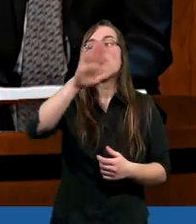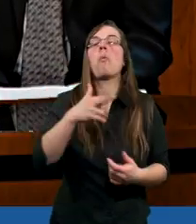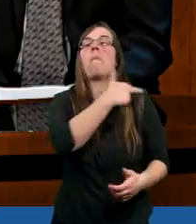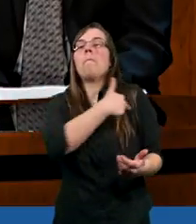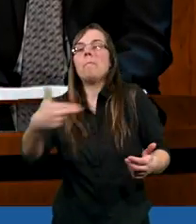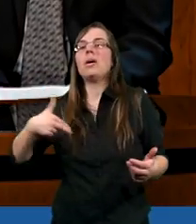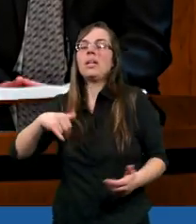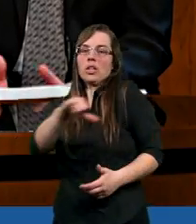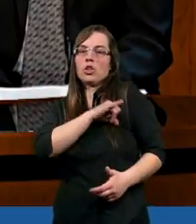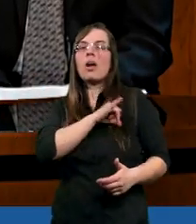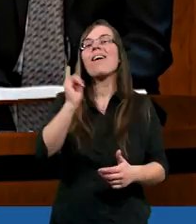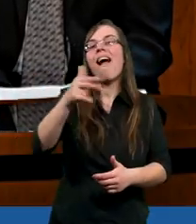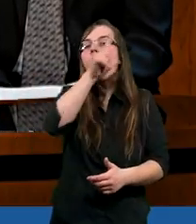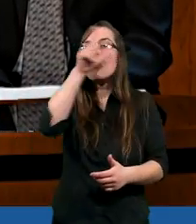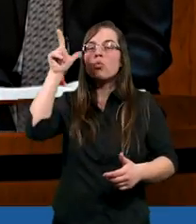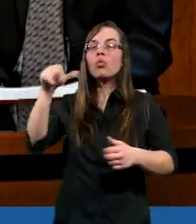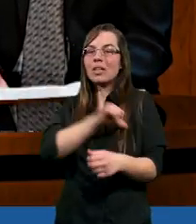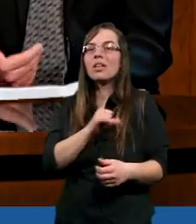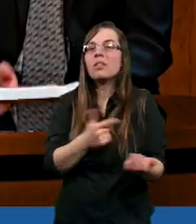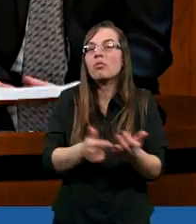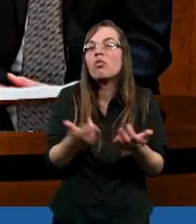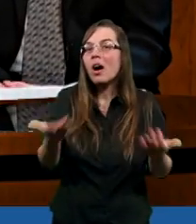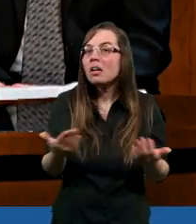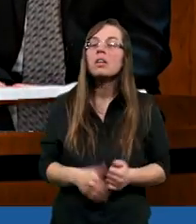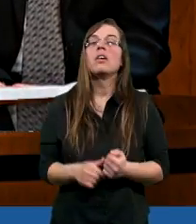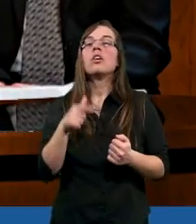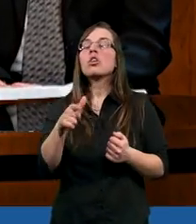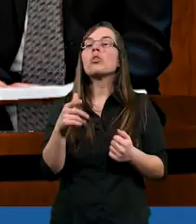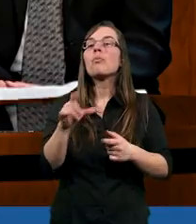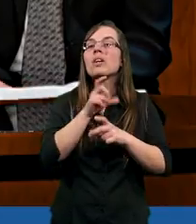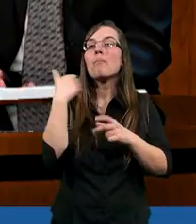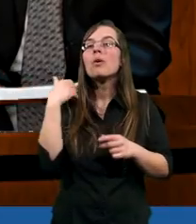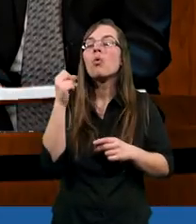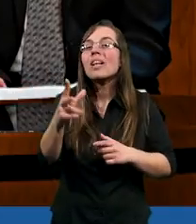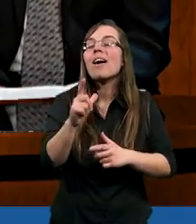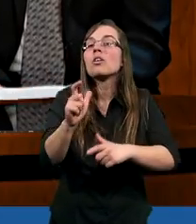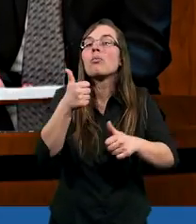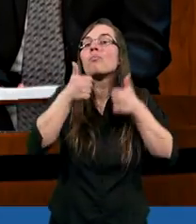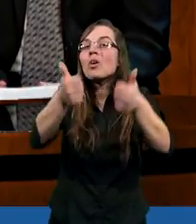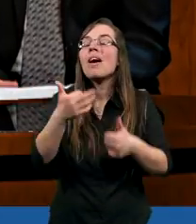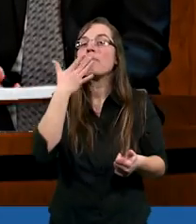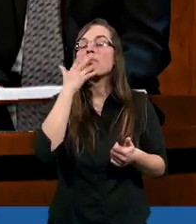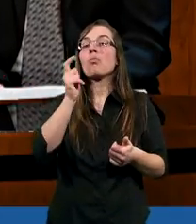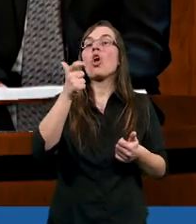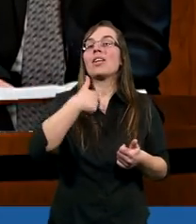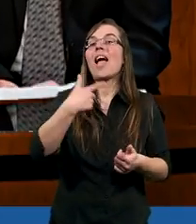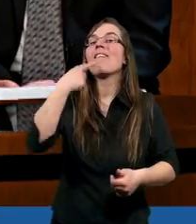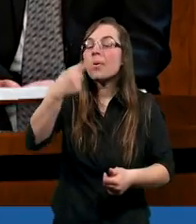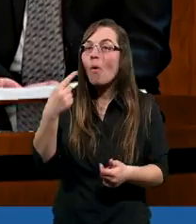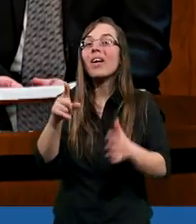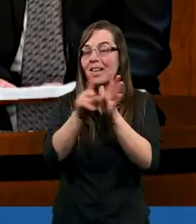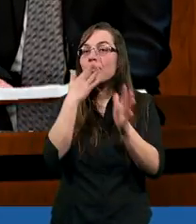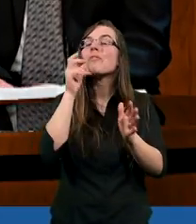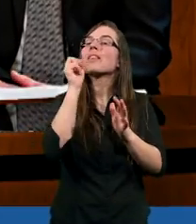zgrzeszyliśmy, my jako lud, prawda, chociaż to było 70 lat wcześniej. On utożsamia się i on też to, ja wypowiada, ale